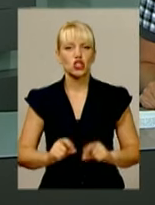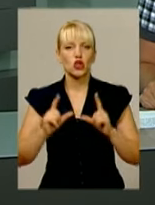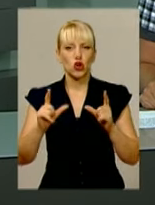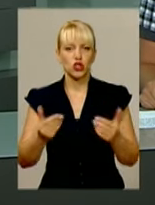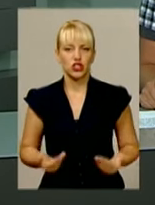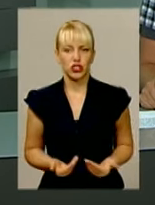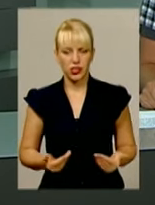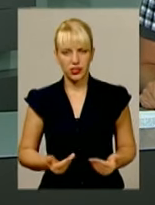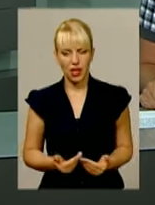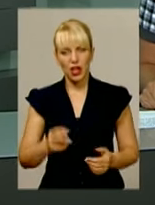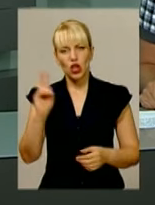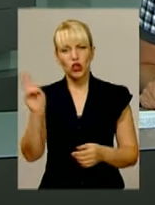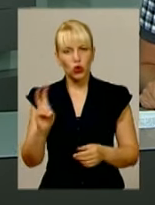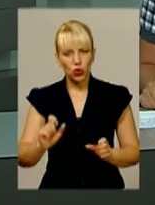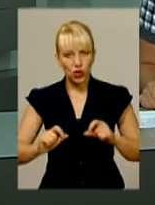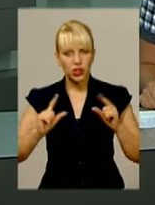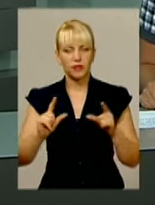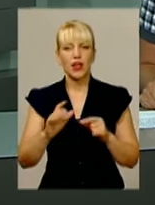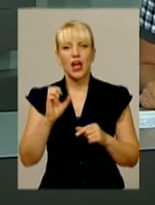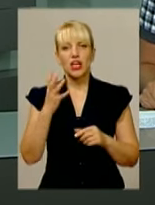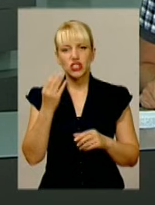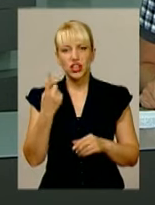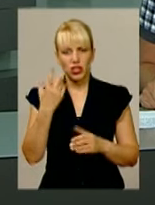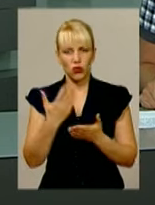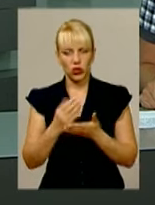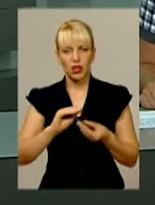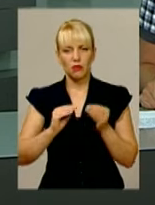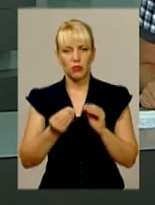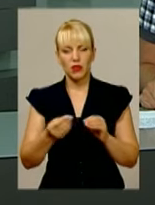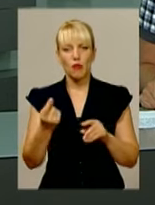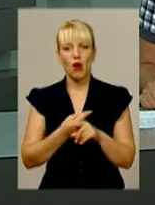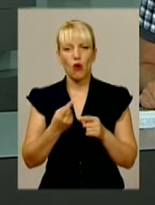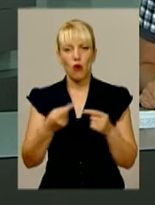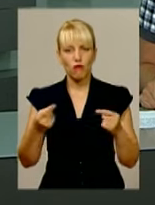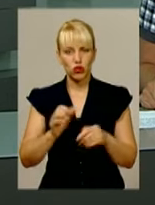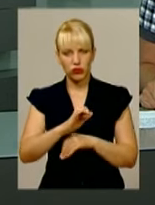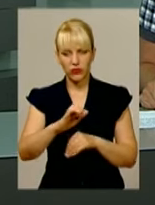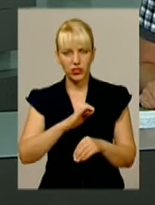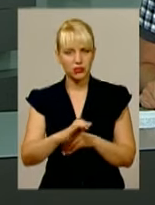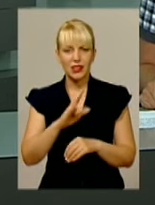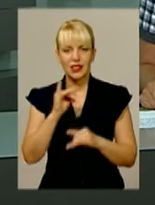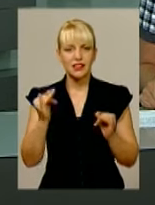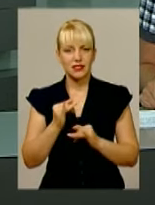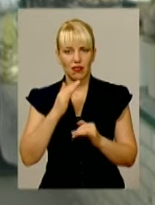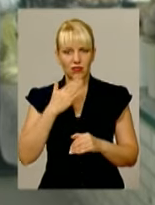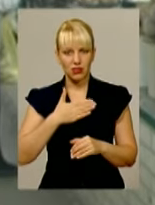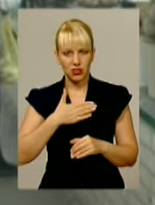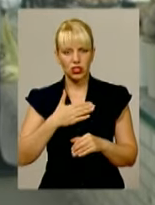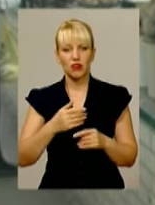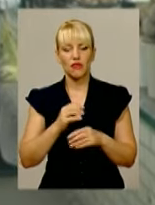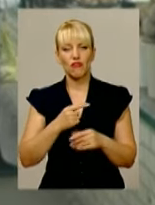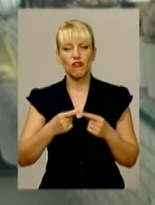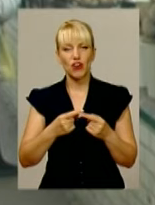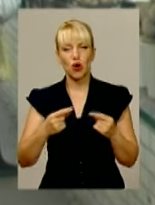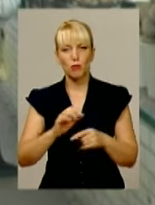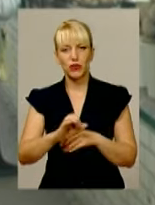Ще одна проблема. Овочівництво в області не цікавить великих товаровробників. Чому, знає Анна Михайловська. Аби